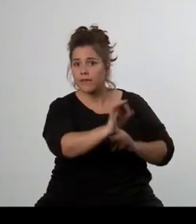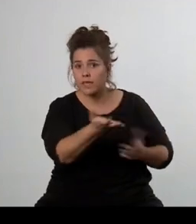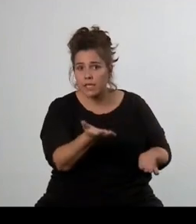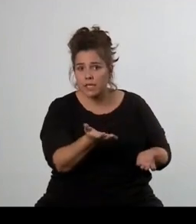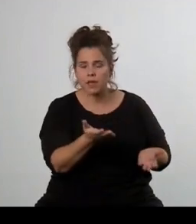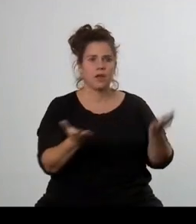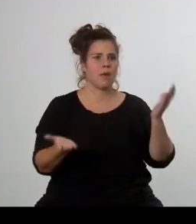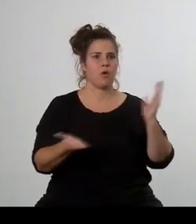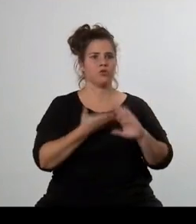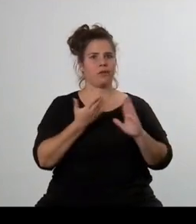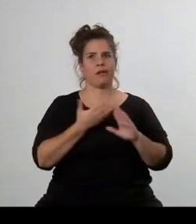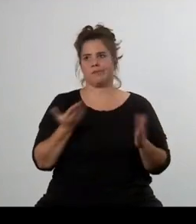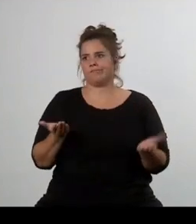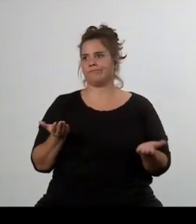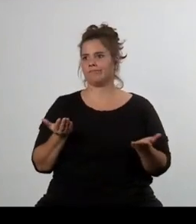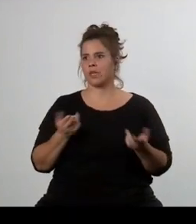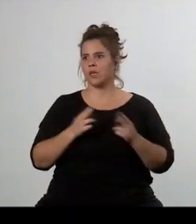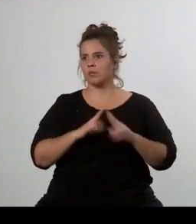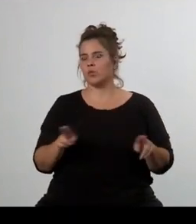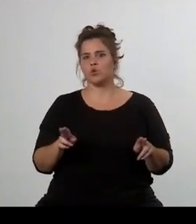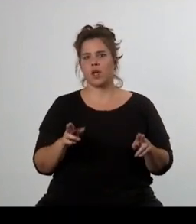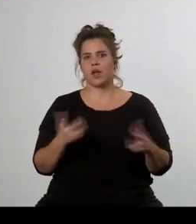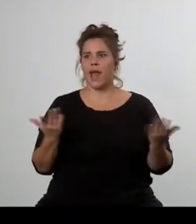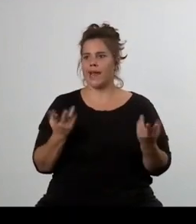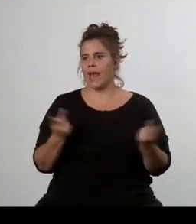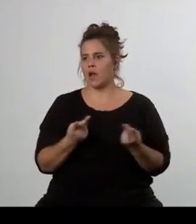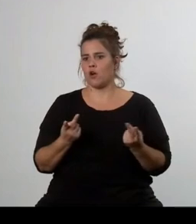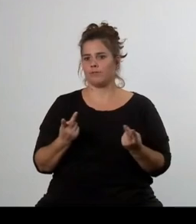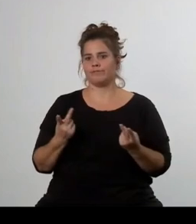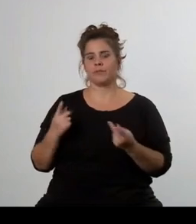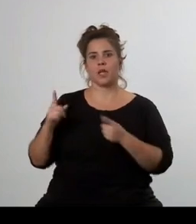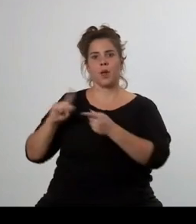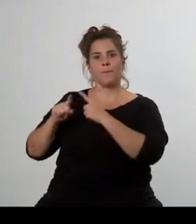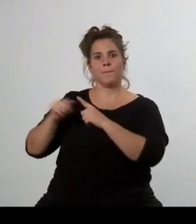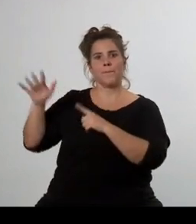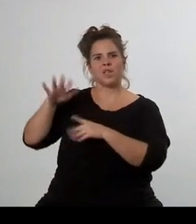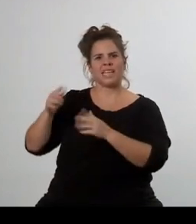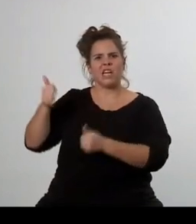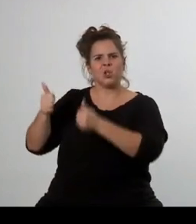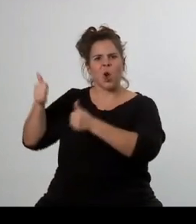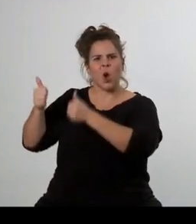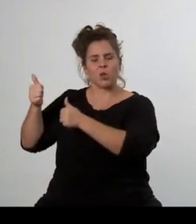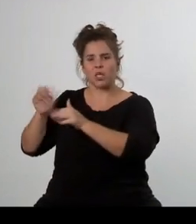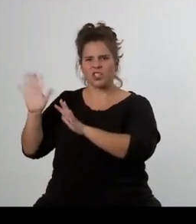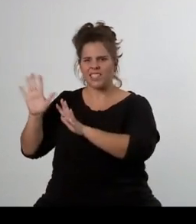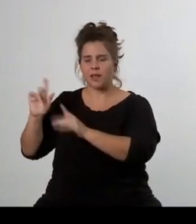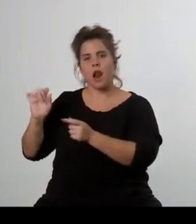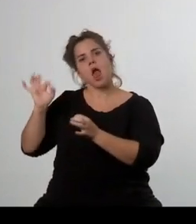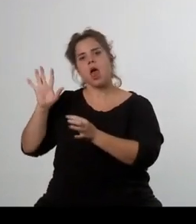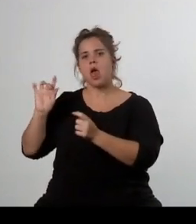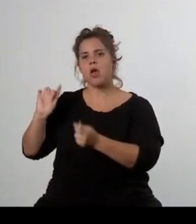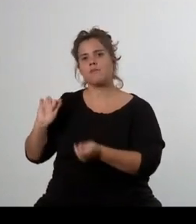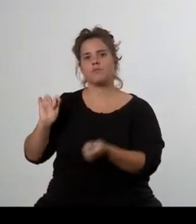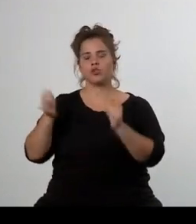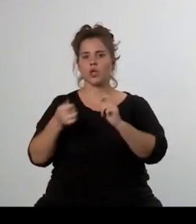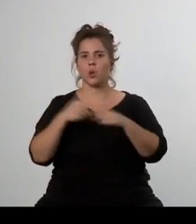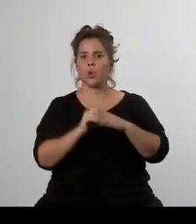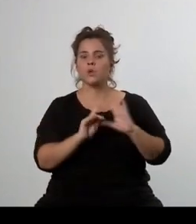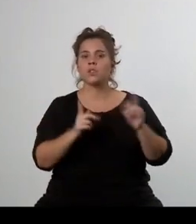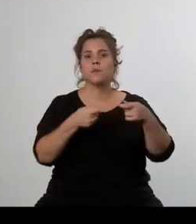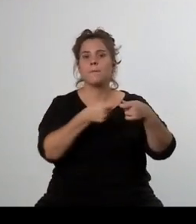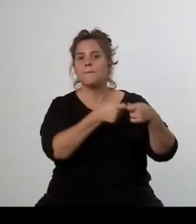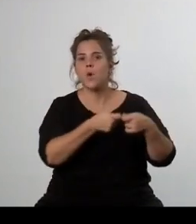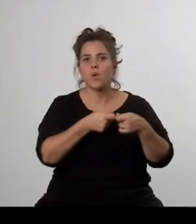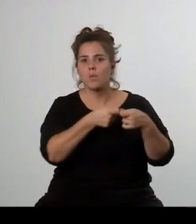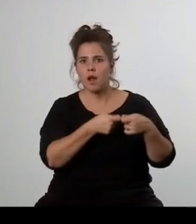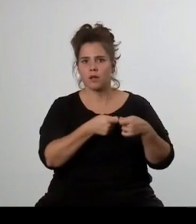Vyměnit tu možná starší politickou soutěž za daleko modernější politickou kooperaci,